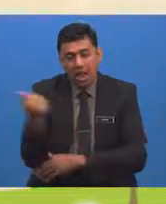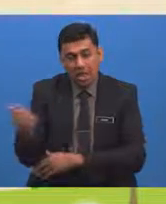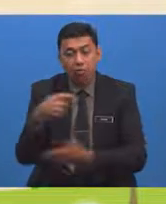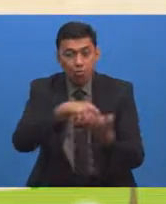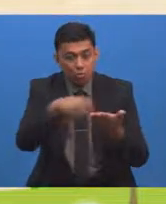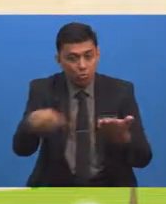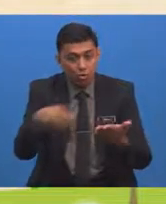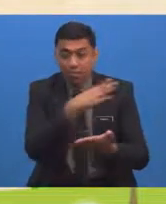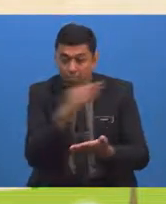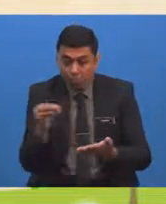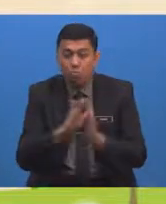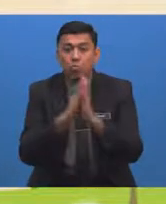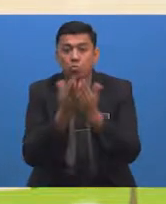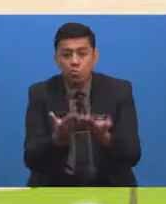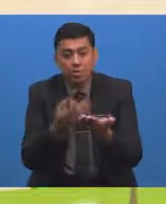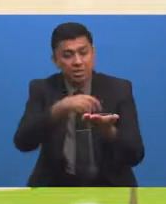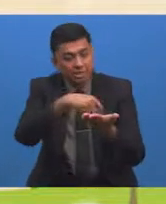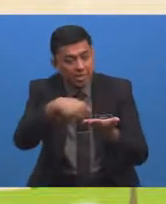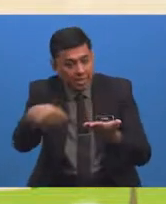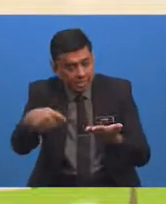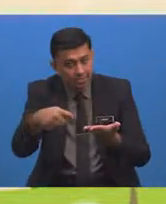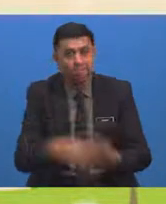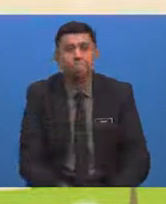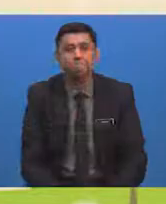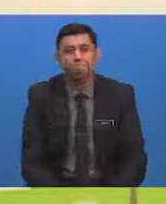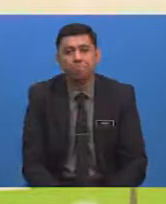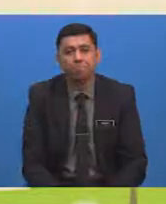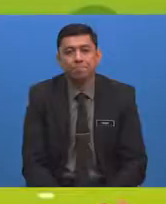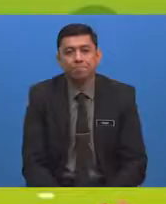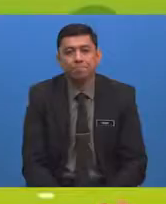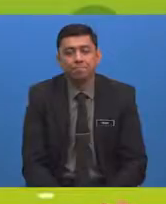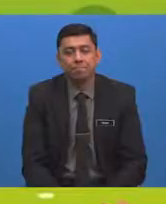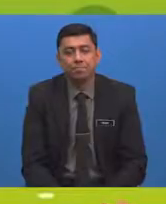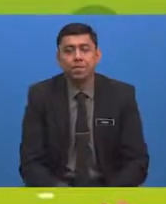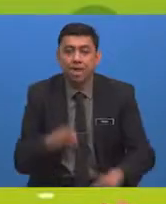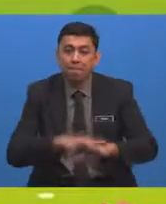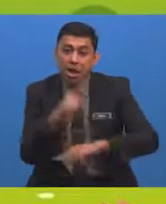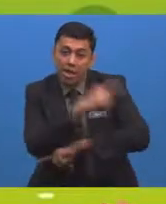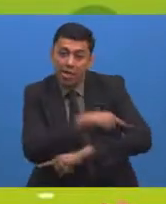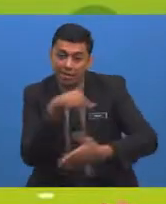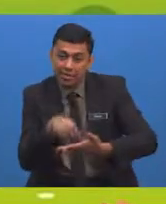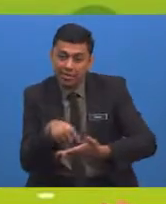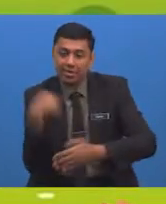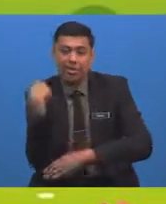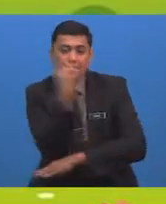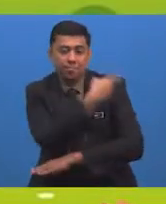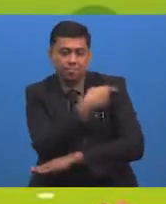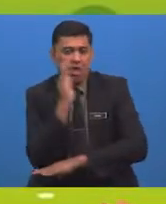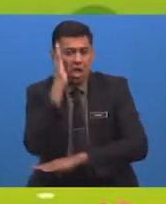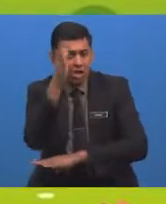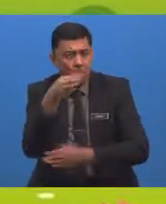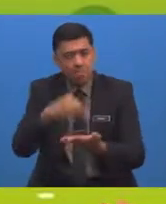dan buku catatan Pada hari ini, kita akan